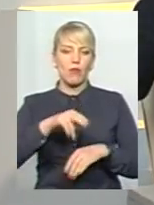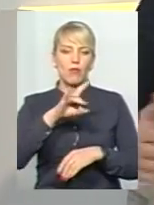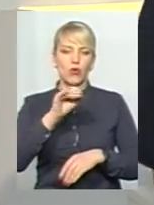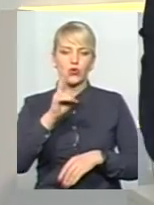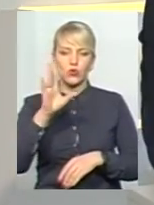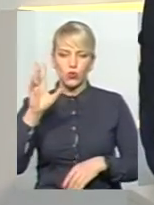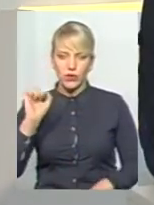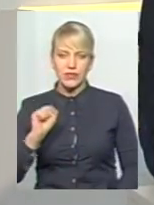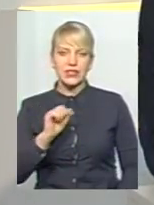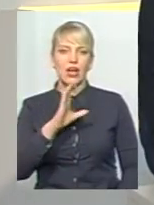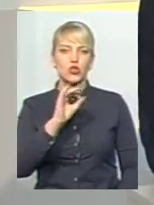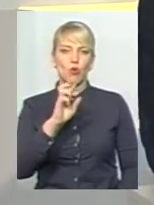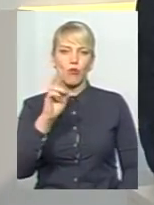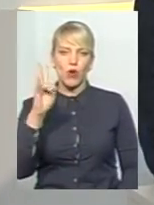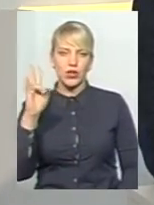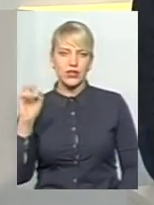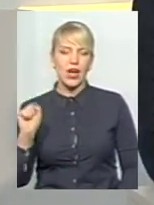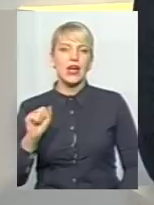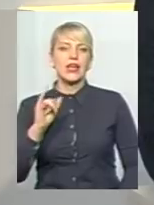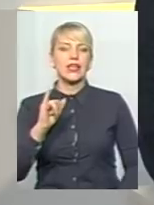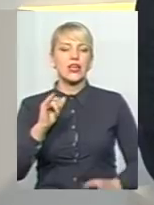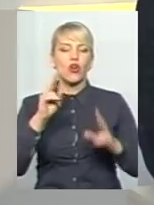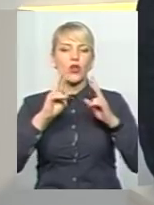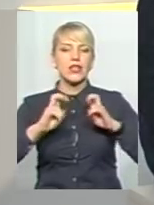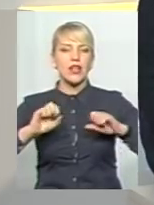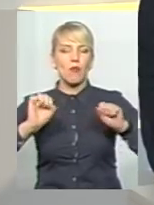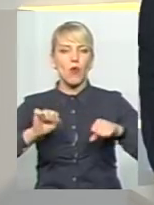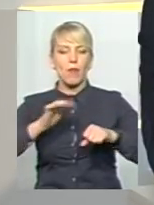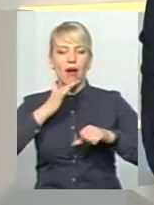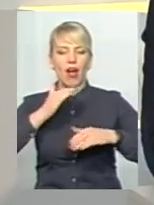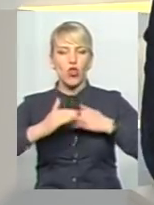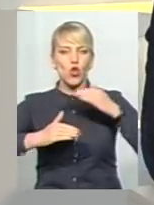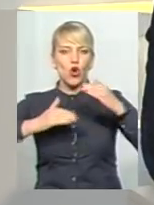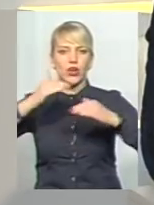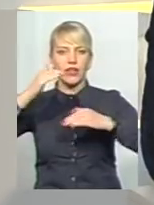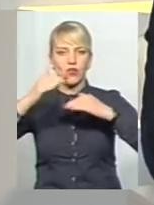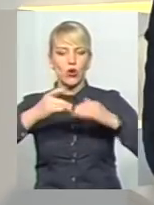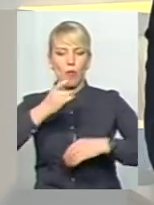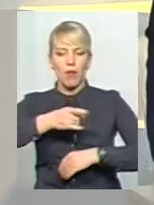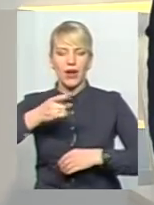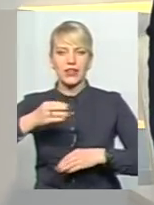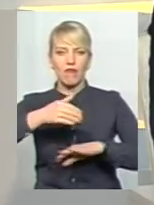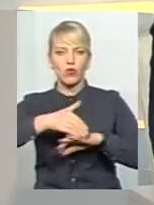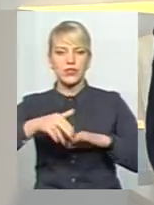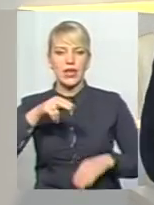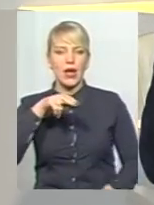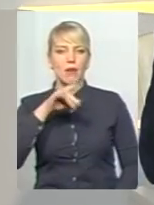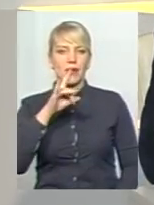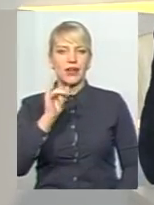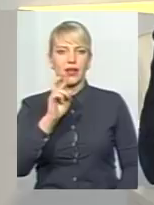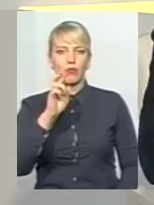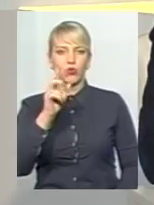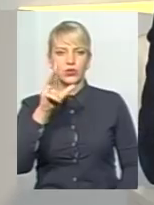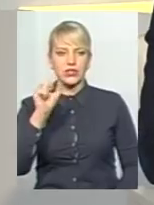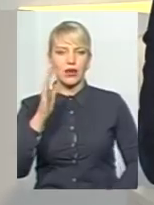робити нормальні широкі дороги. Розглядаємо можливість багаторійного паркінгу на вулиці Прибузькій. Він теж приблизно буде десь 500